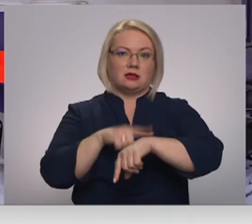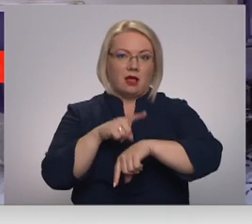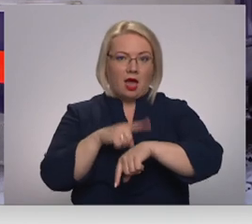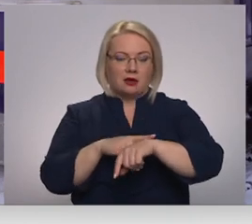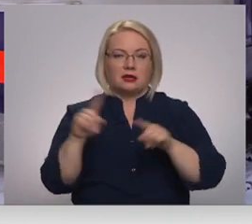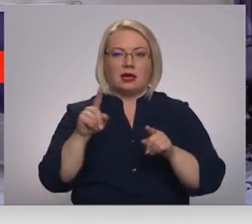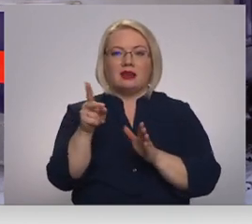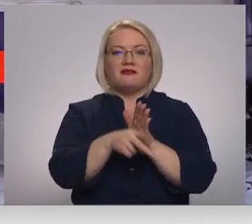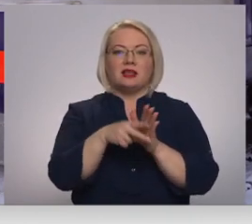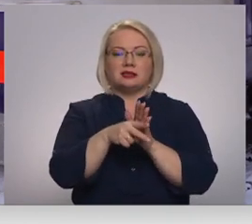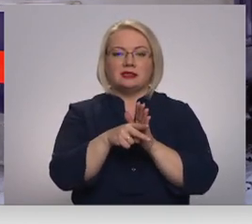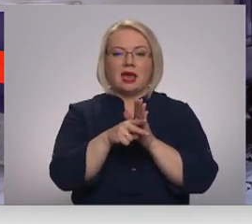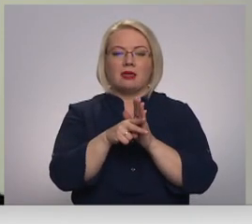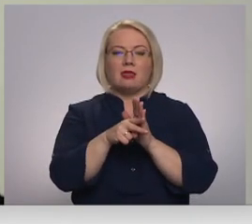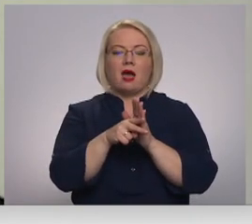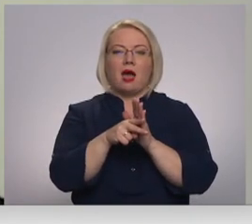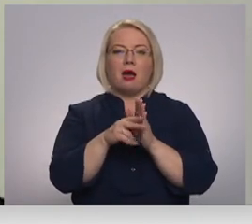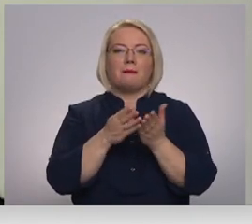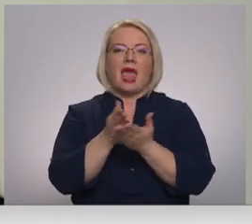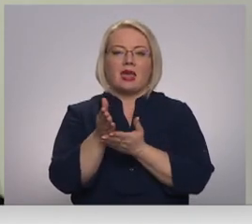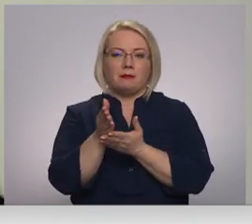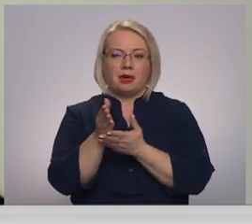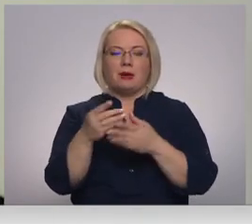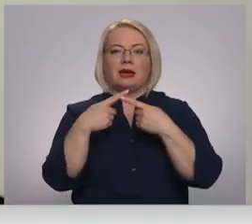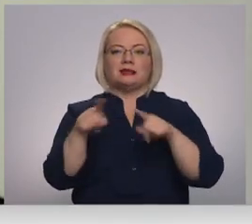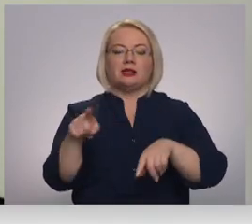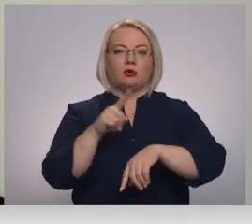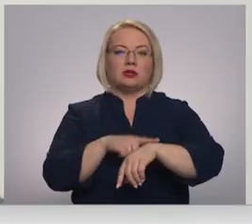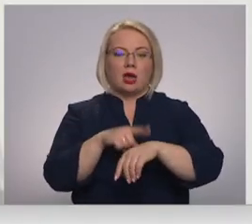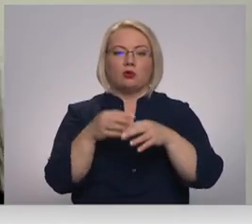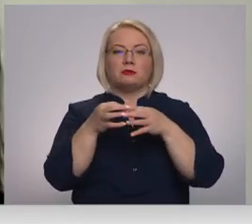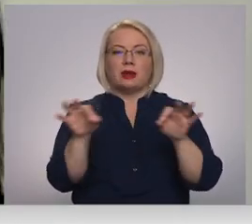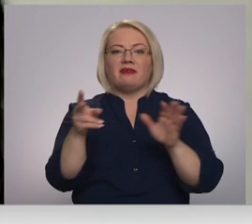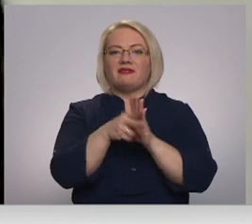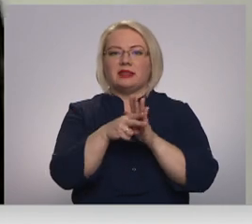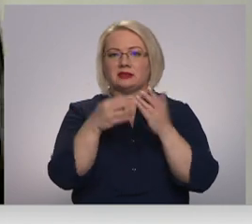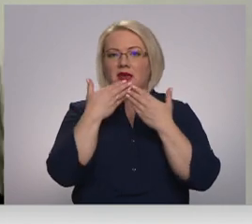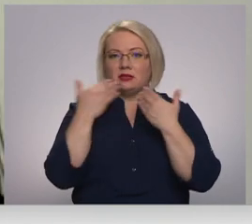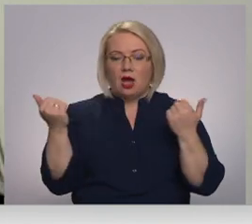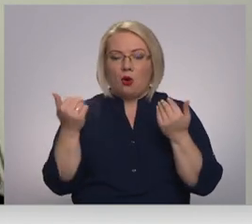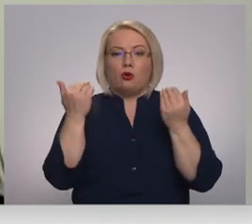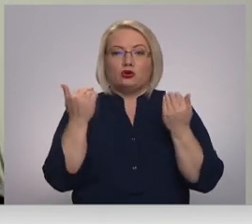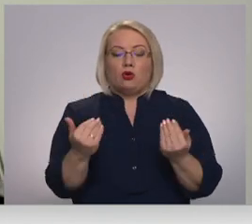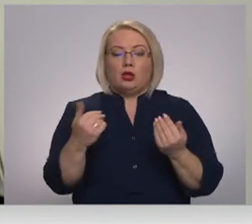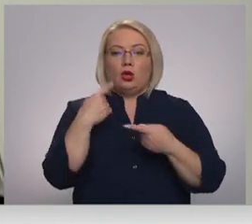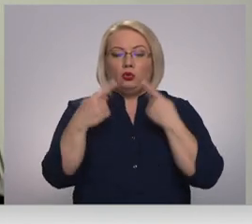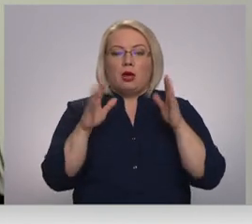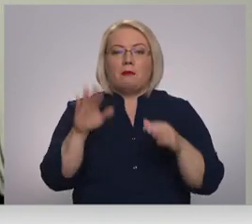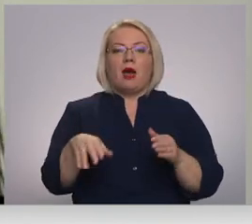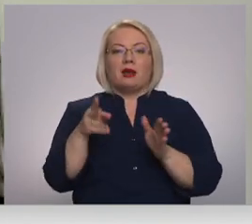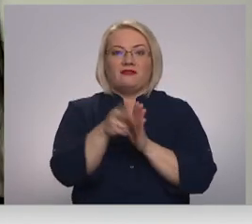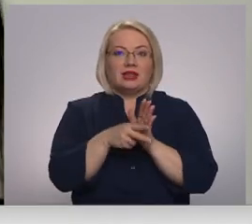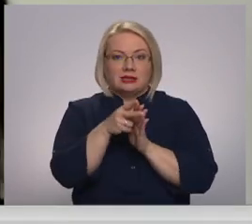vilcienu sastāvu pieejamība. Faktiski citos laikos brīvu vilciena nav. Šobrīd runājot tieši par vilcienu sastāviem,